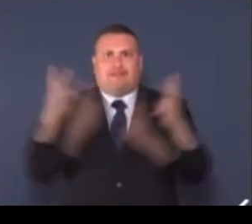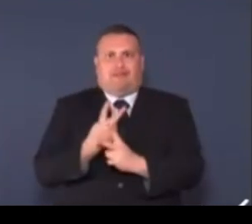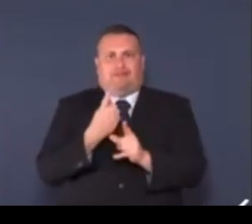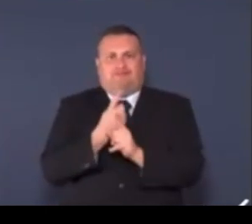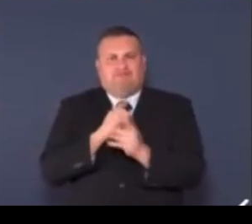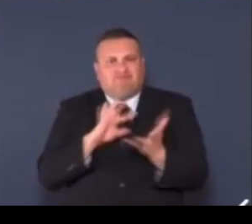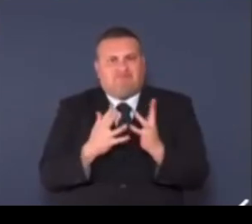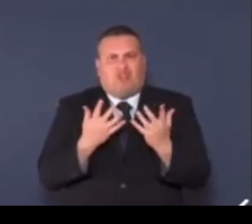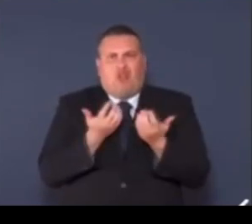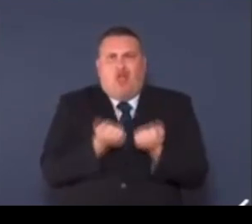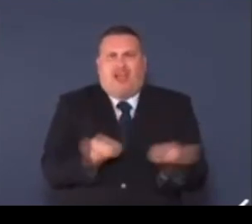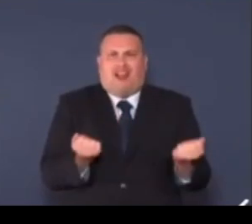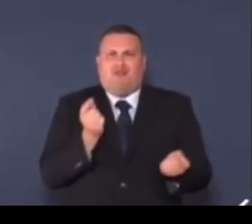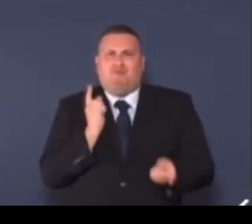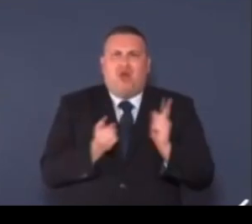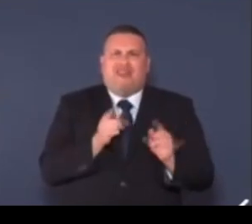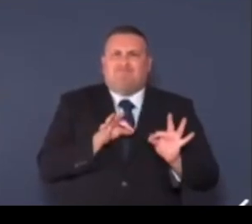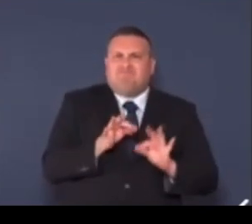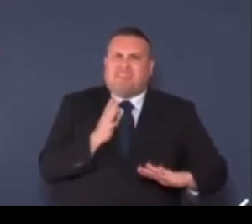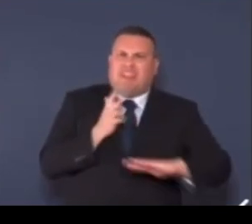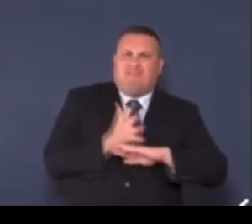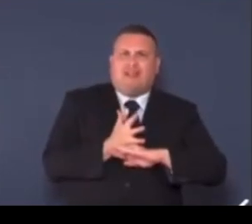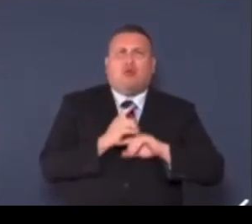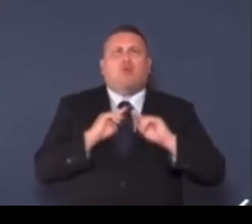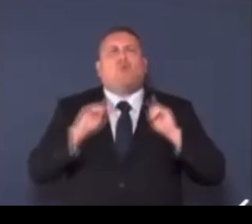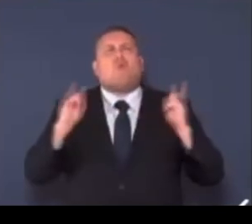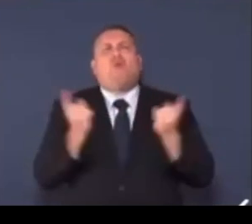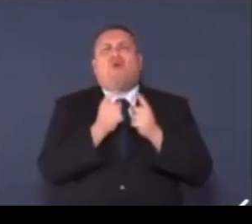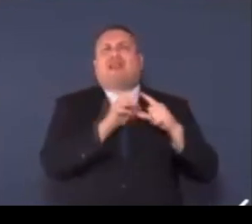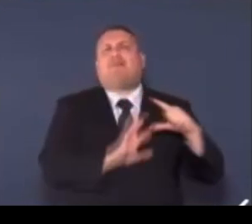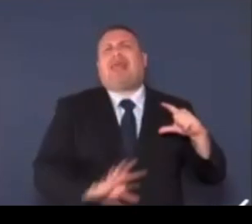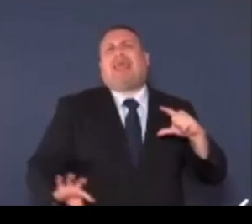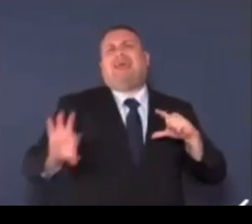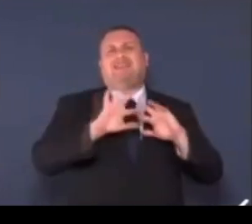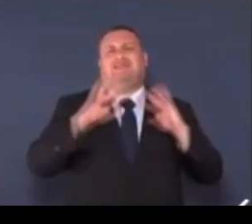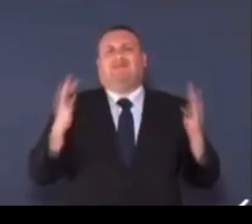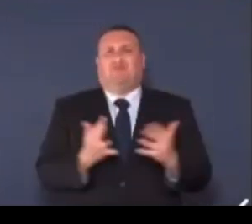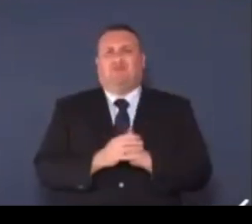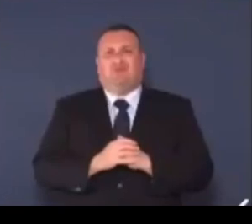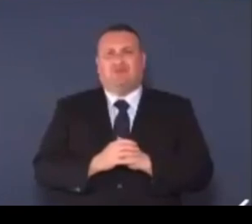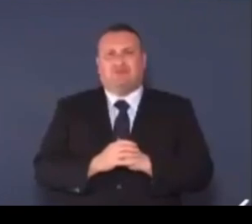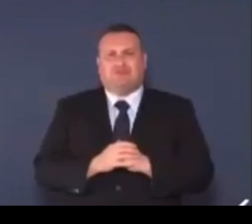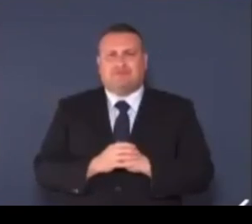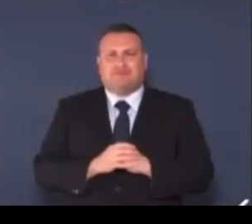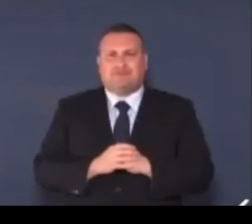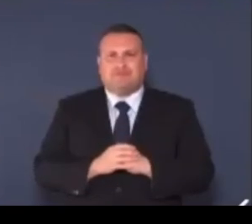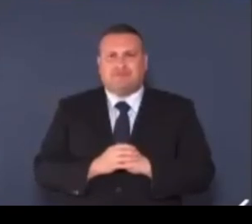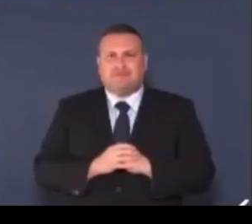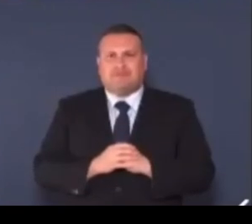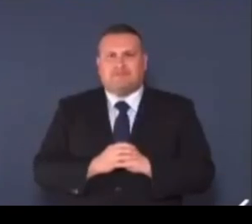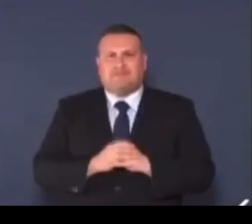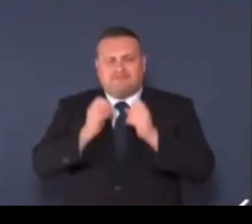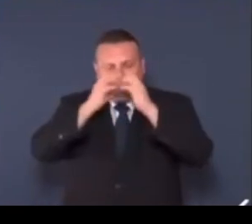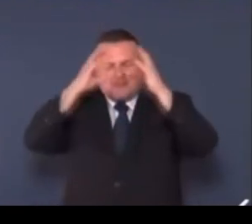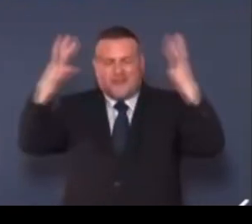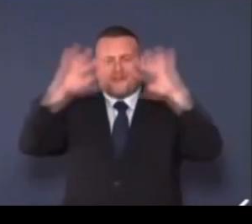e politiche concrete in tutti i paesi. Immaginiamo quindi un mondo in cui la partecipazione attiva